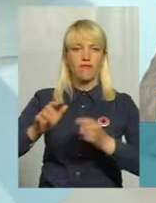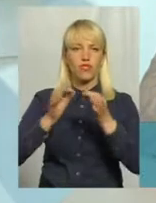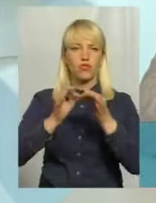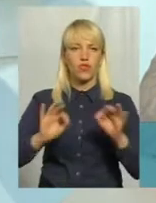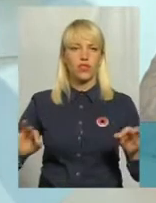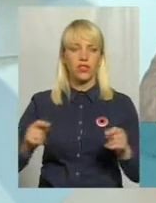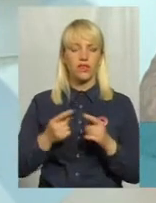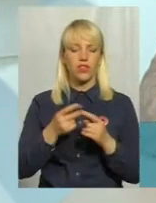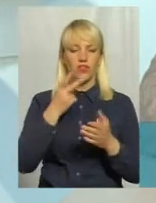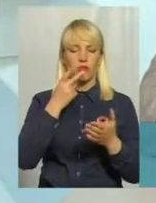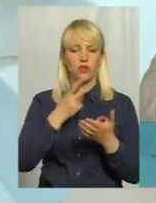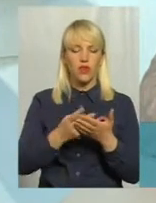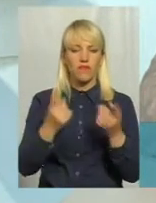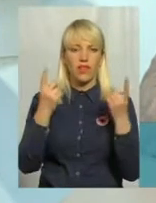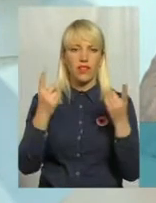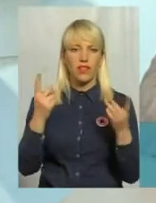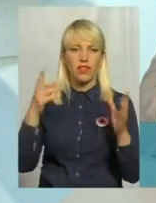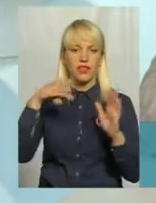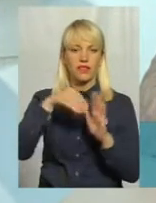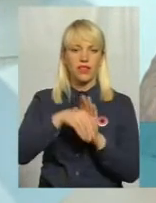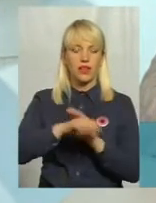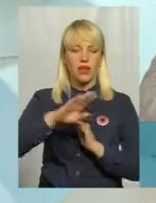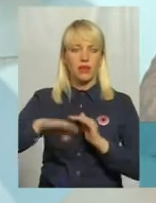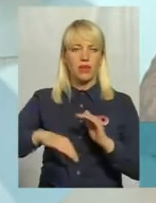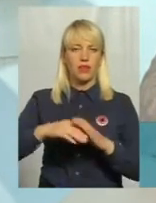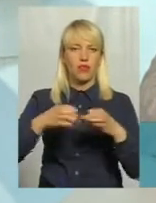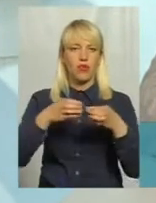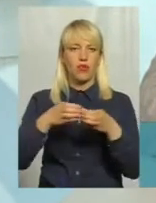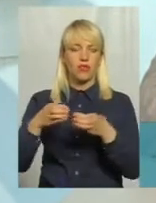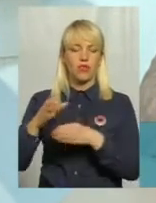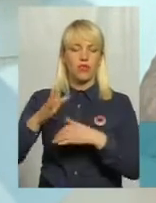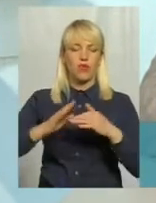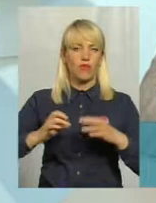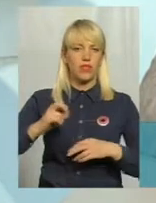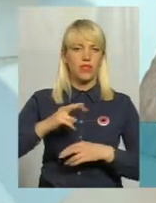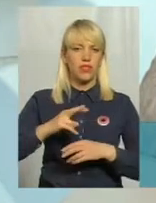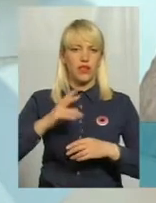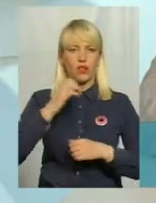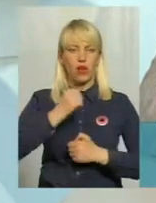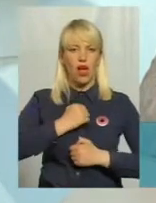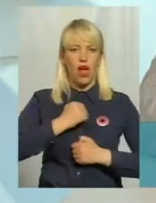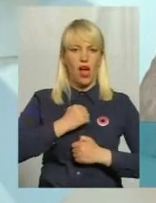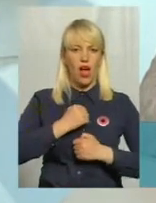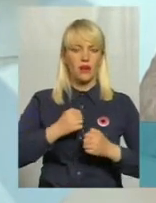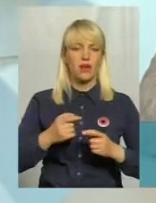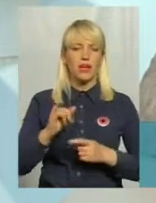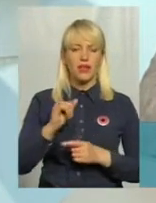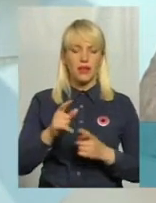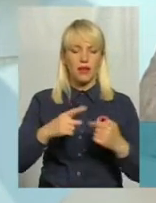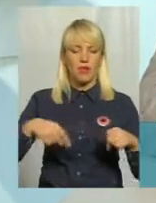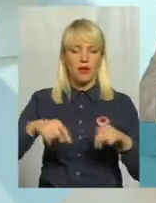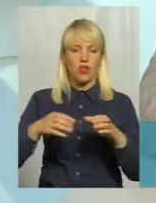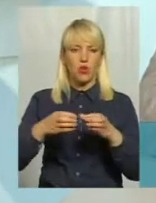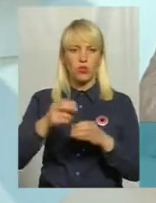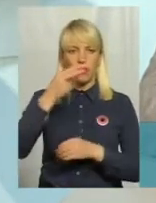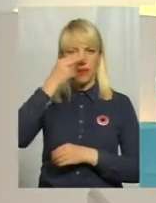великий внесок і підрозділів професійної армії, і підрозділів партизанів, які